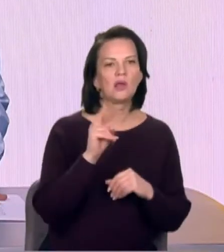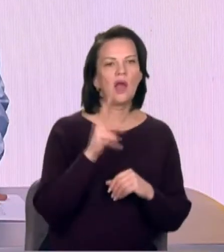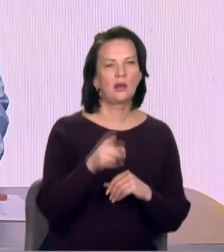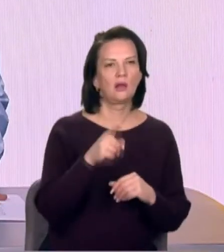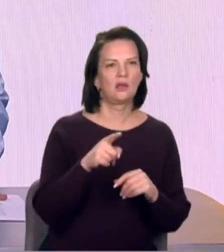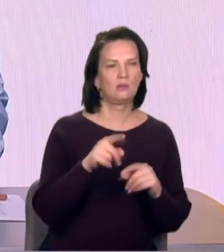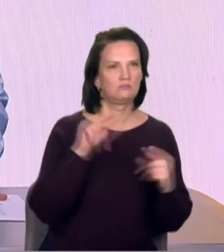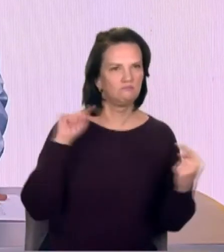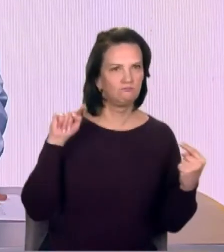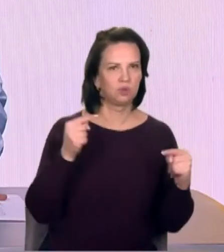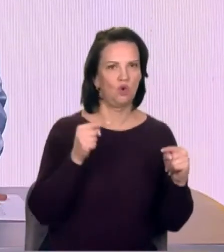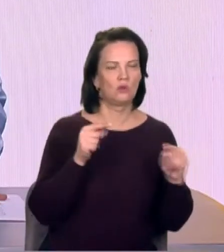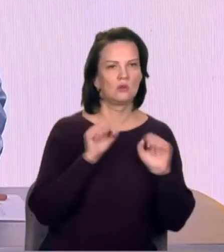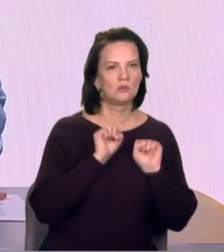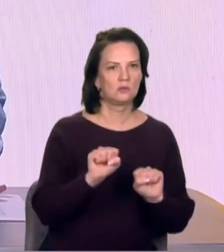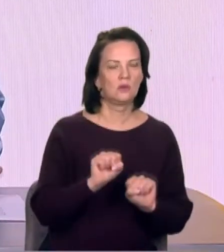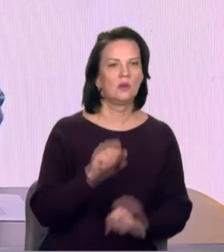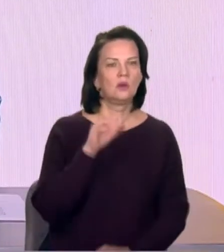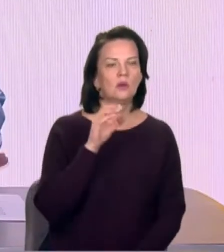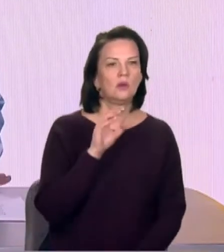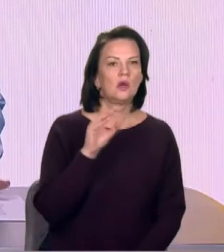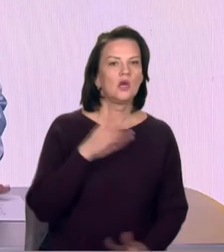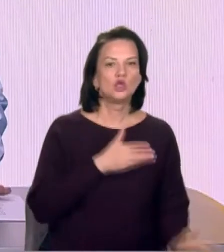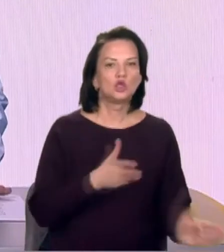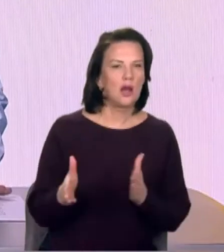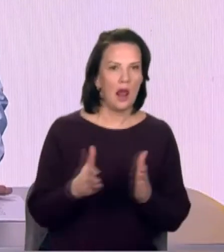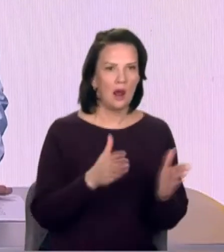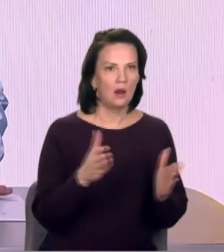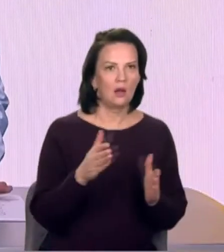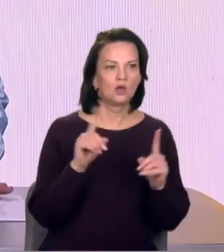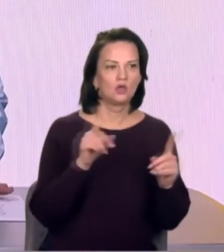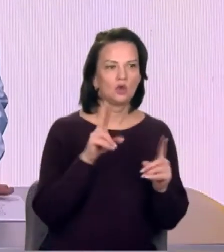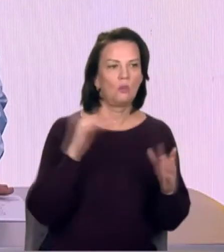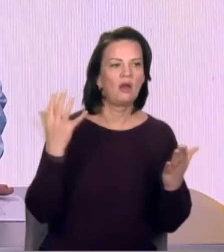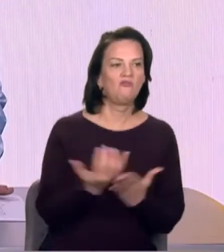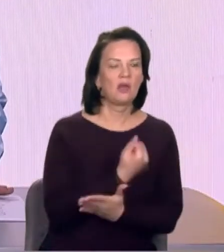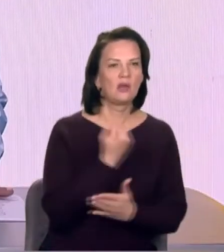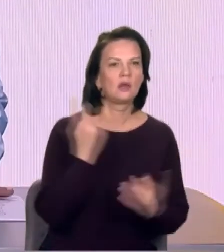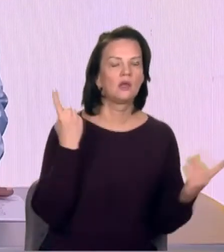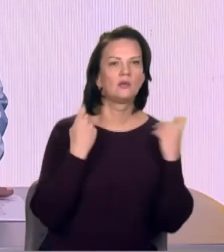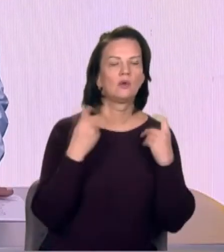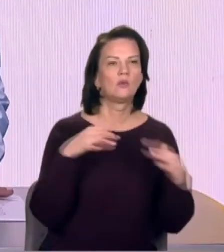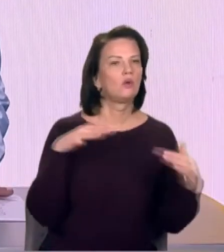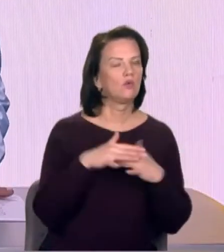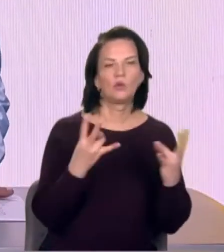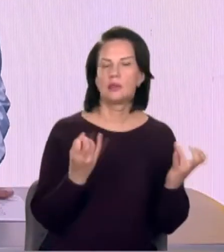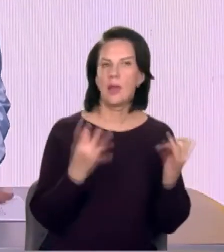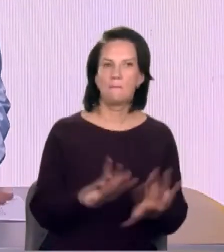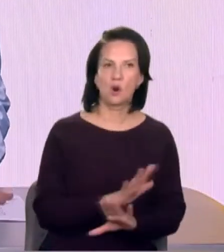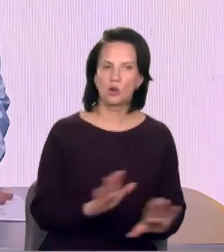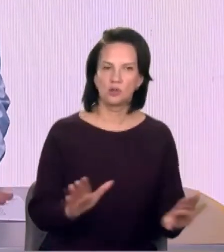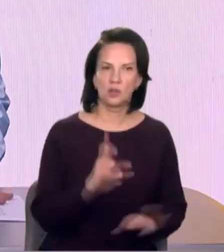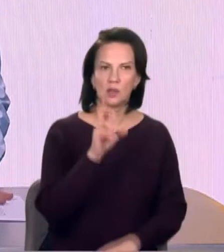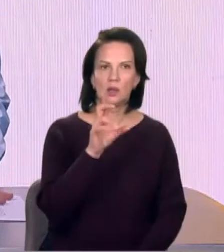Шлях, щоб виграти інформаційну війну, непростий, бо така війна